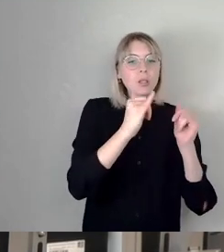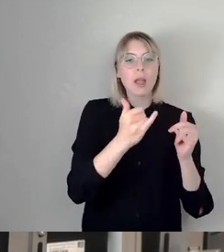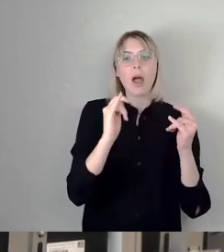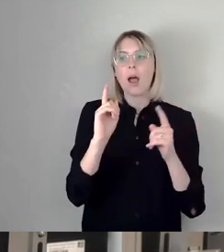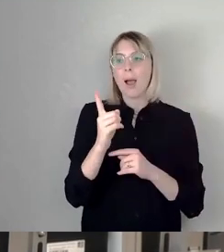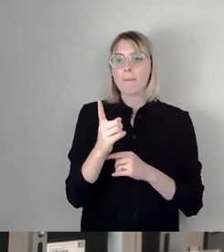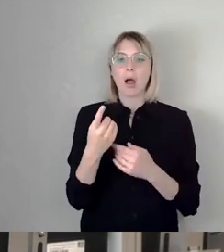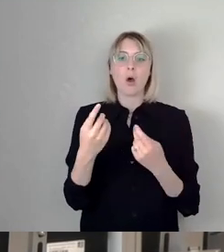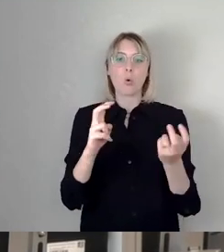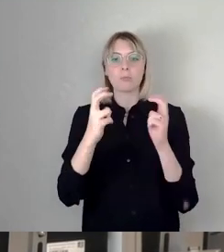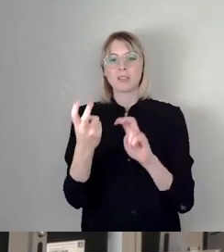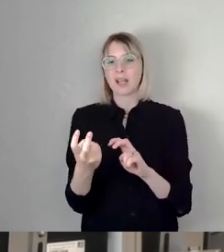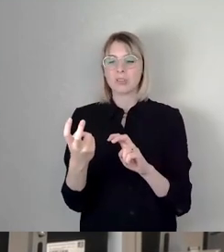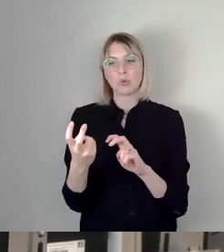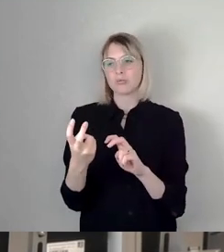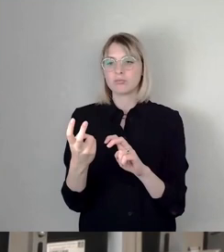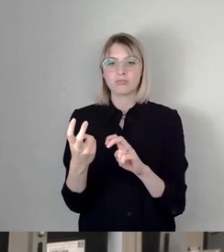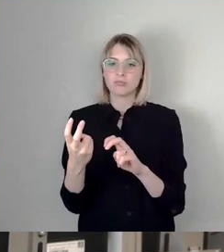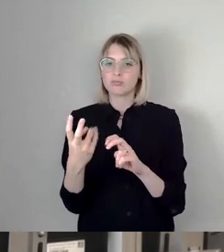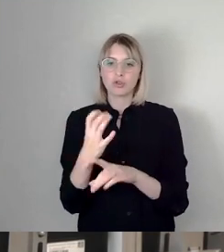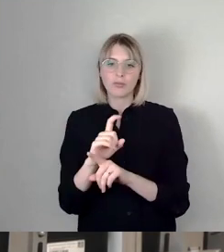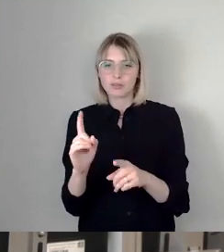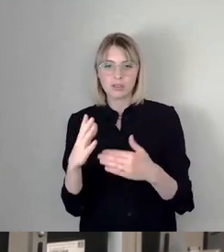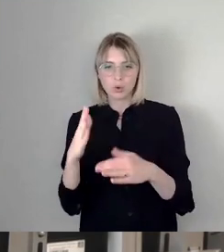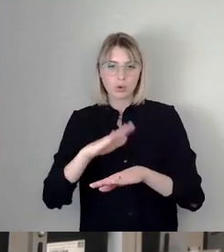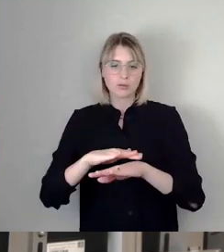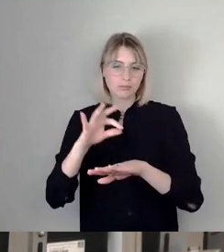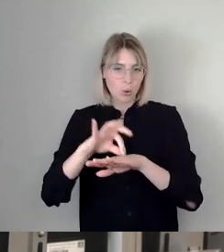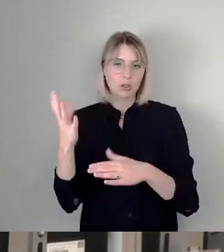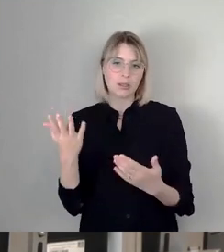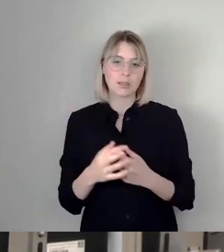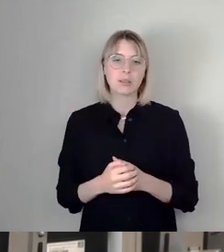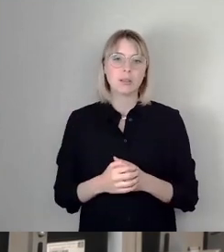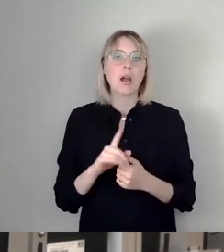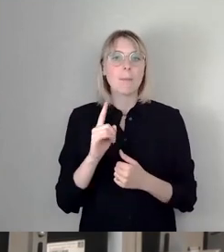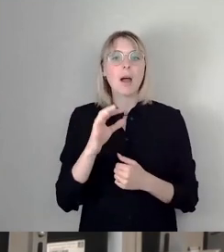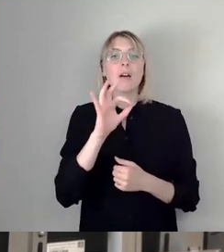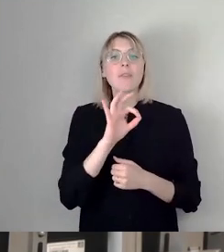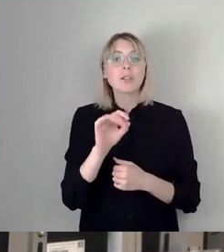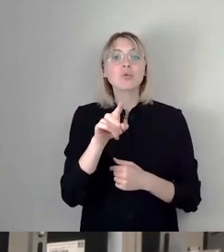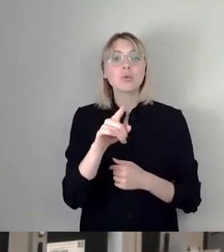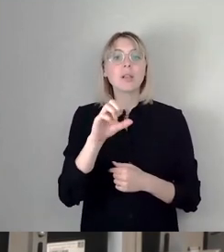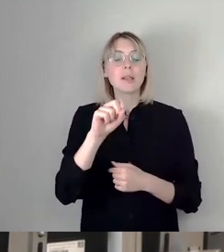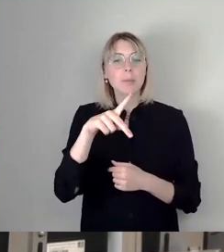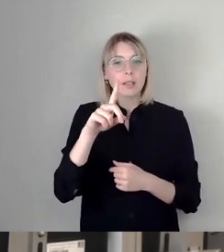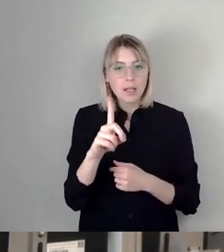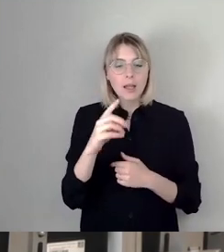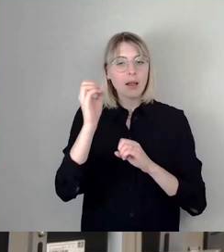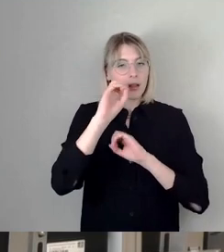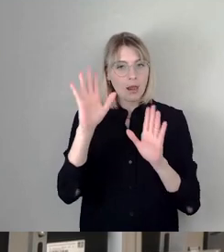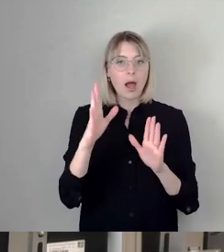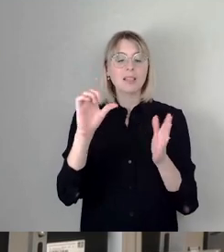umgesetzt. Dementsprechend war die Haltung der SPD-Fraktion zu dieser Vorlage auch immer klar. Zentral ist, dass wir mit diesem Projekt auch